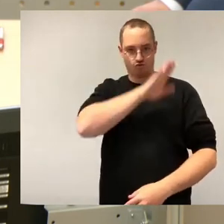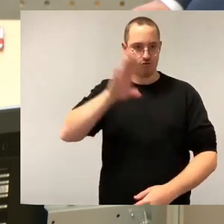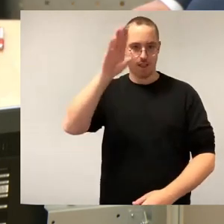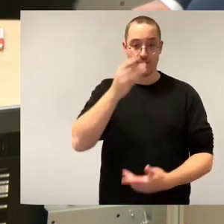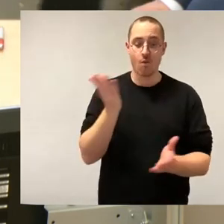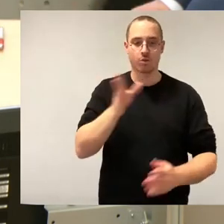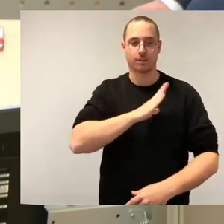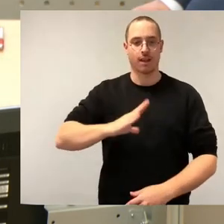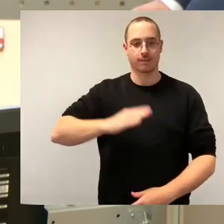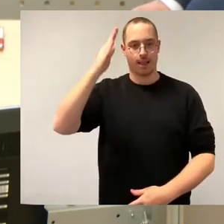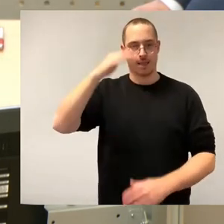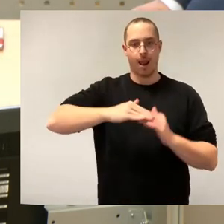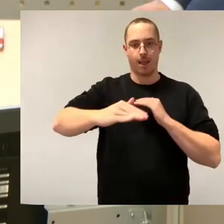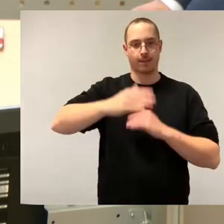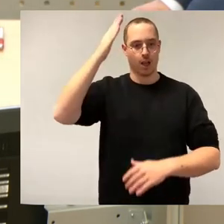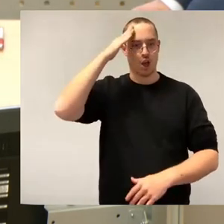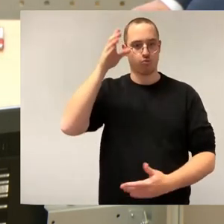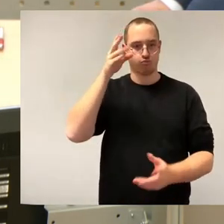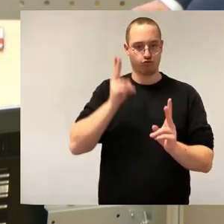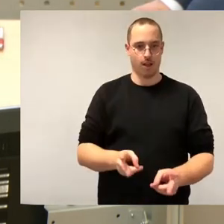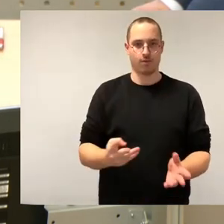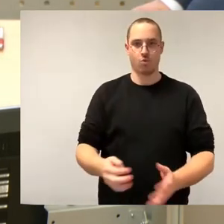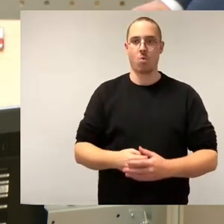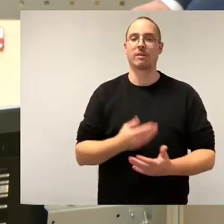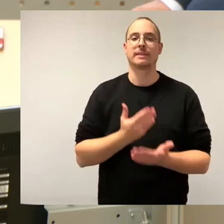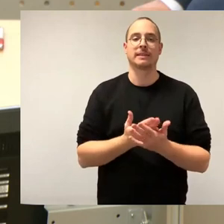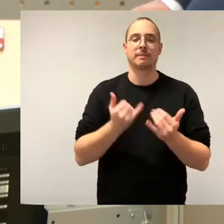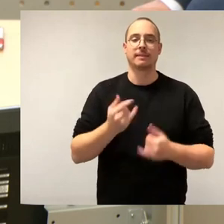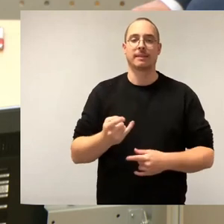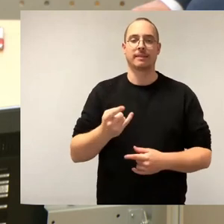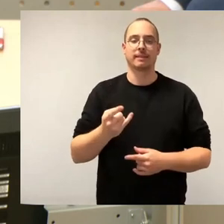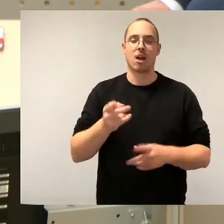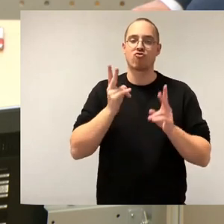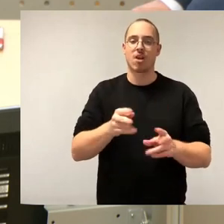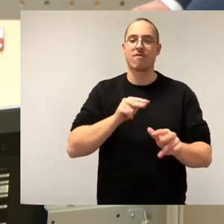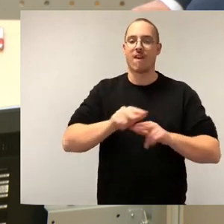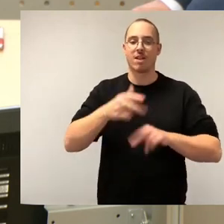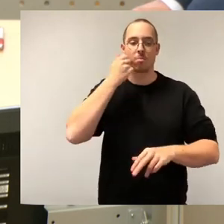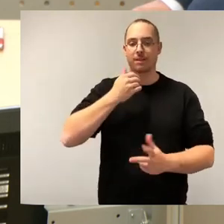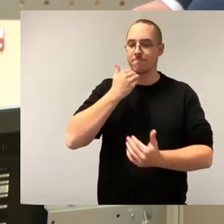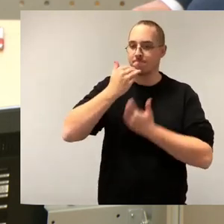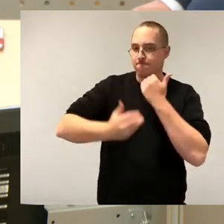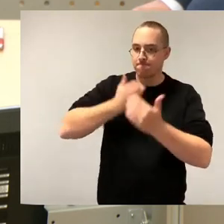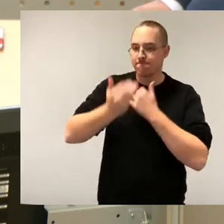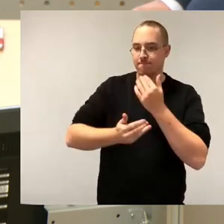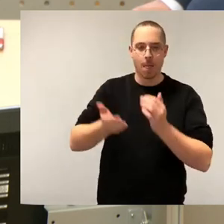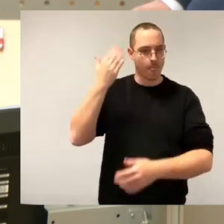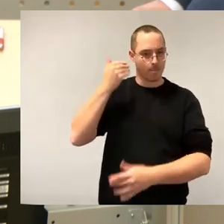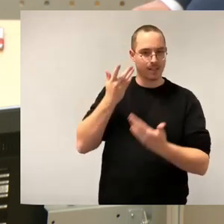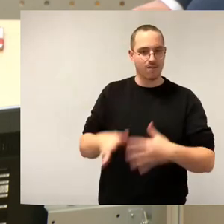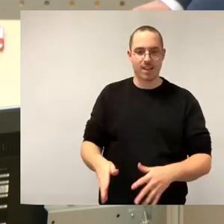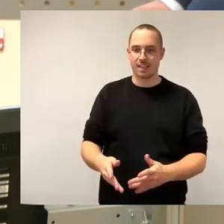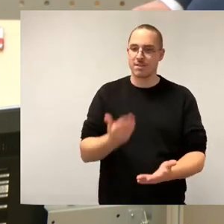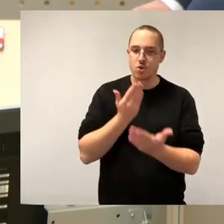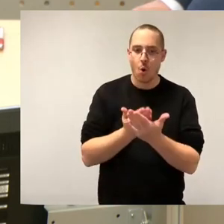Stadtverwaltung berichtet, in welche konkreten Projekte, die wir seinerzeit gefordert hatten, sie mit dem